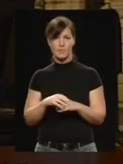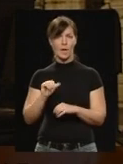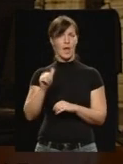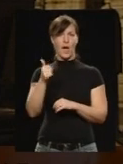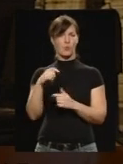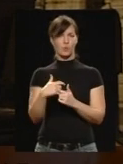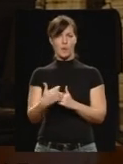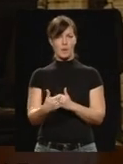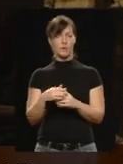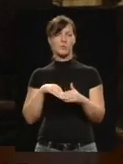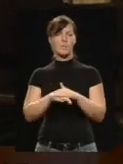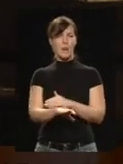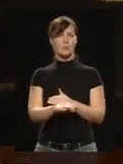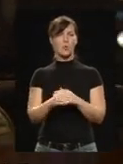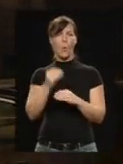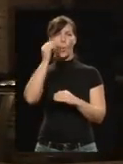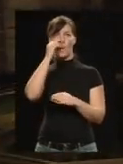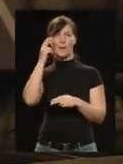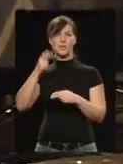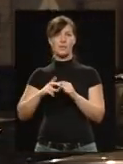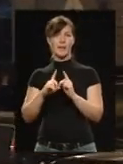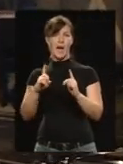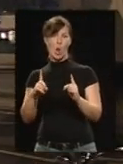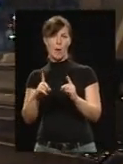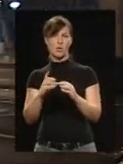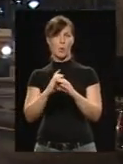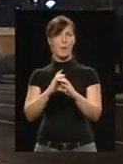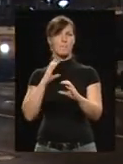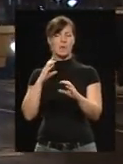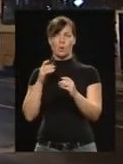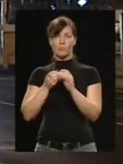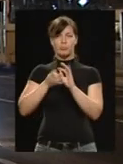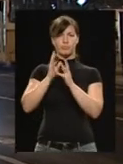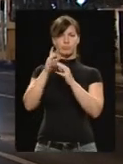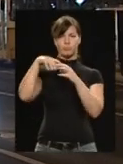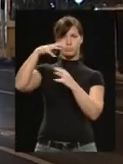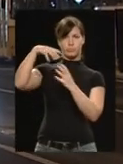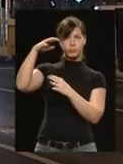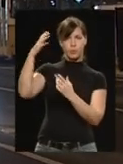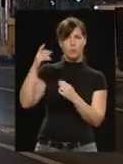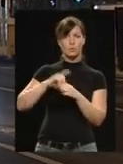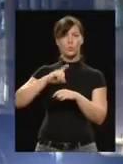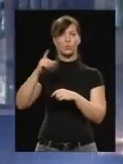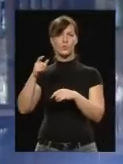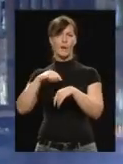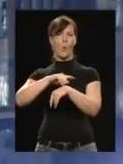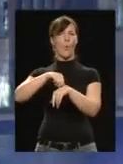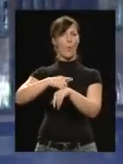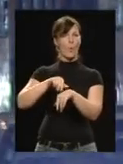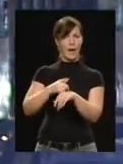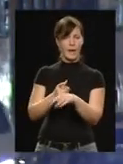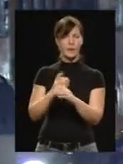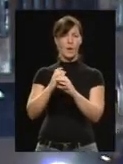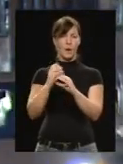mert füstölni kezdett az egyik szerelvény az Újpesti végállomáson. Emiatt órákig metrópótlóbuszokkal szállították az utasokat